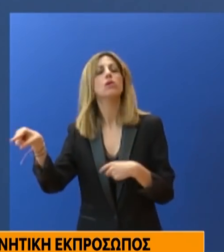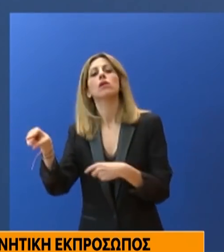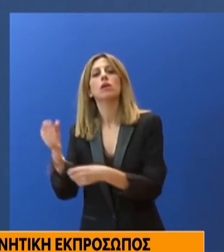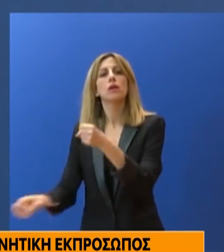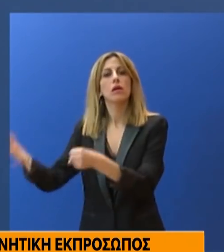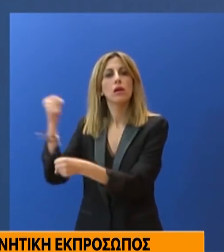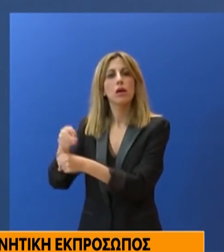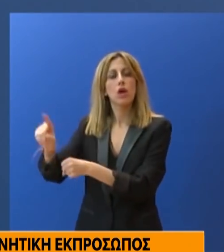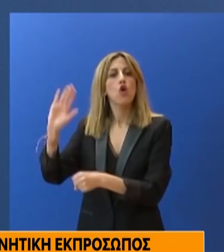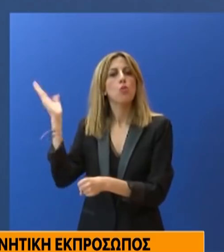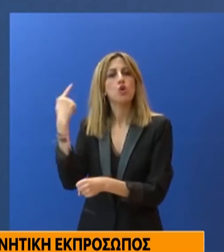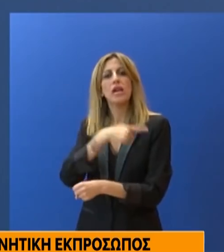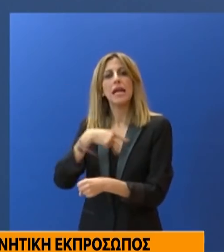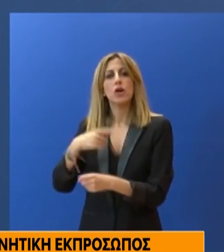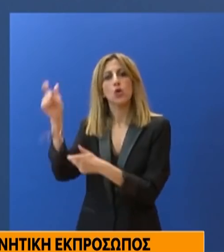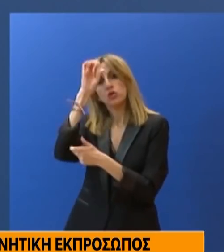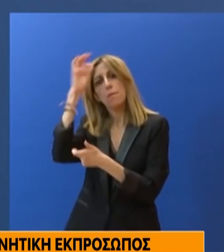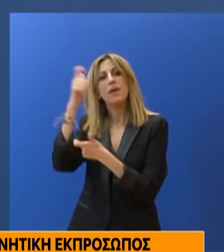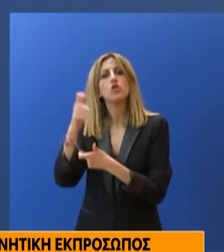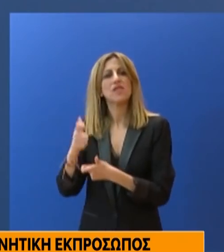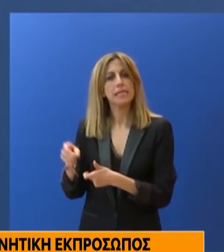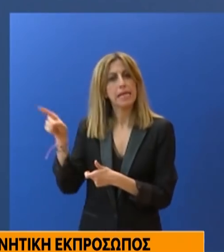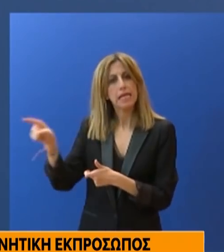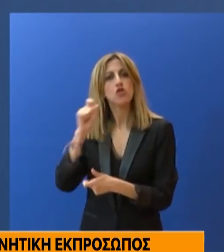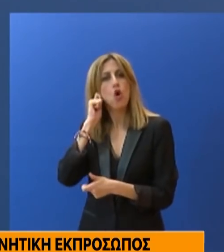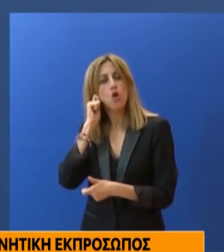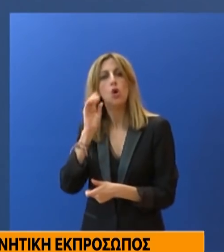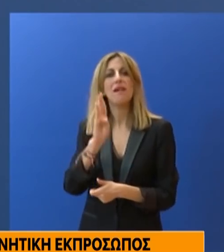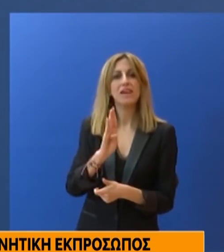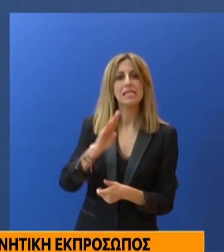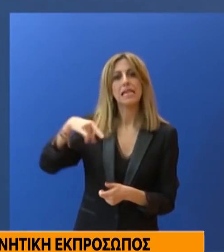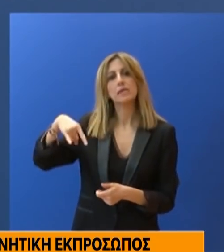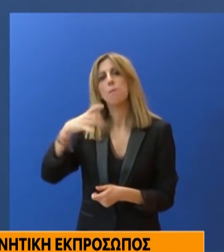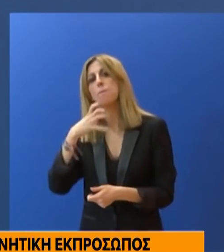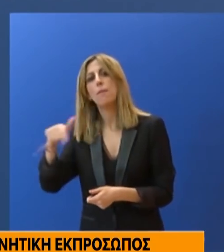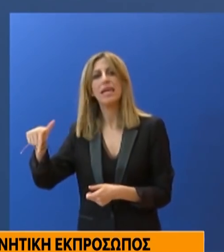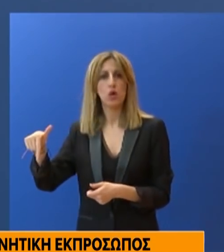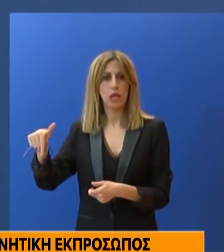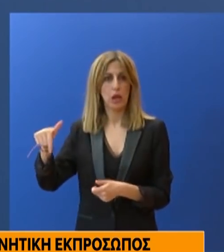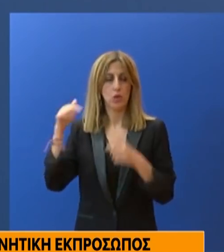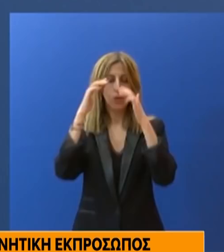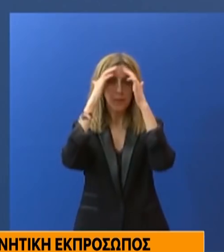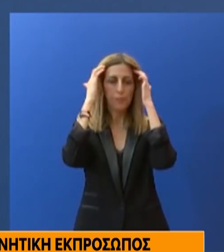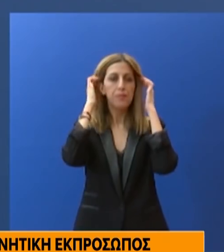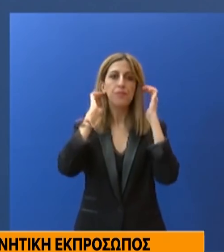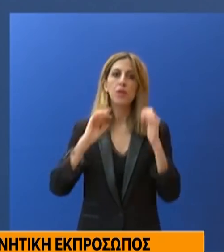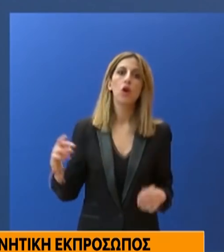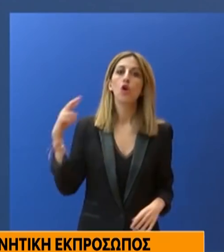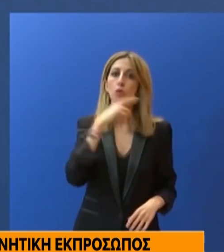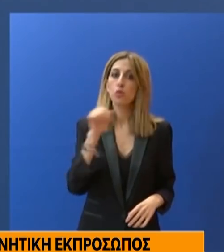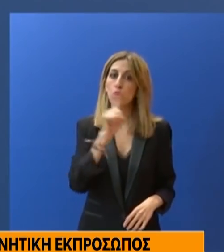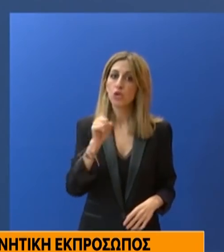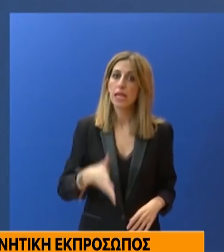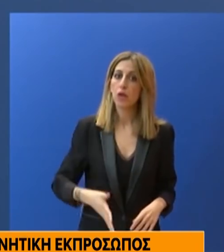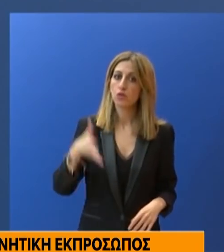Πυροσβεστικής κύριος Βασίλης Παπαγεωργίου. Στο μεταξύ, όπως γνωρίζετε ο Πρωθυπουργός Κυριάκος Μητσοτάκης έχει κάθε πρωί